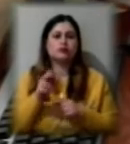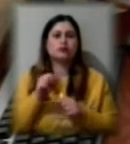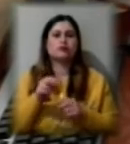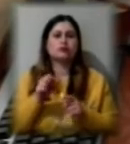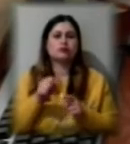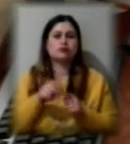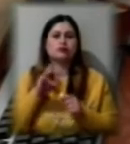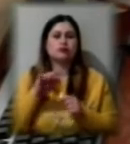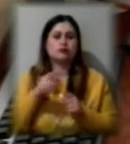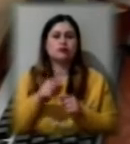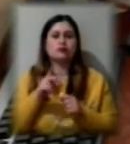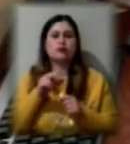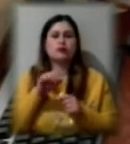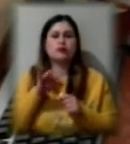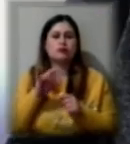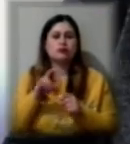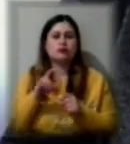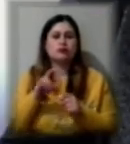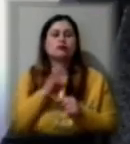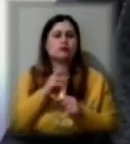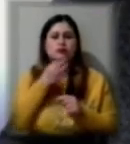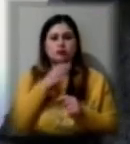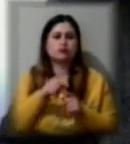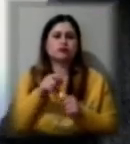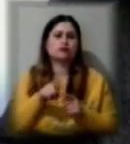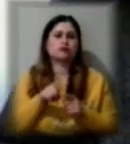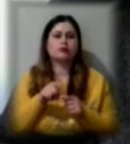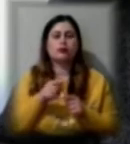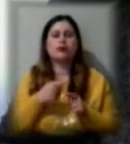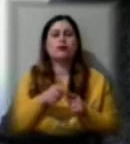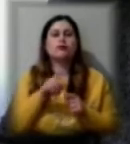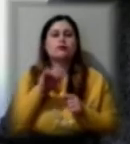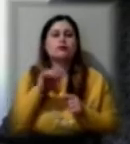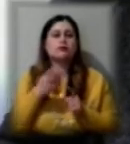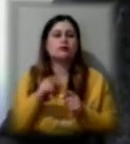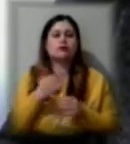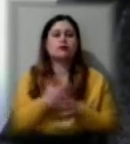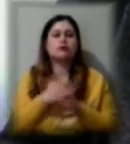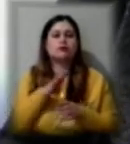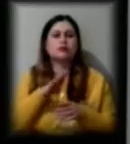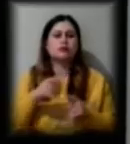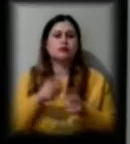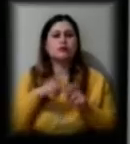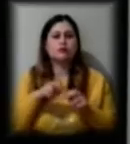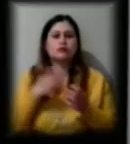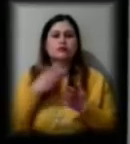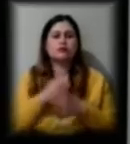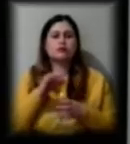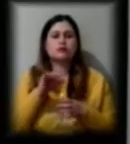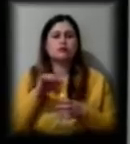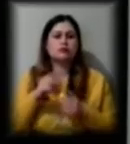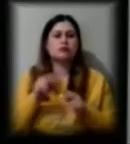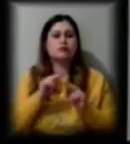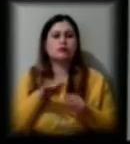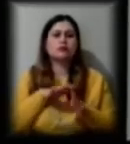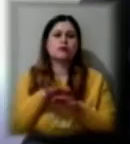коментарями, що було не так, що мені не сподобалося. Дистанційно допомагає дітям розібратись зі своєю дисципліною і вчителька математики